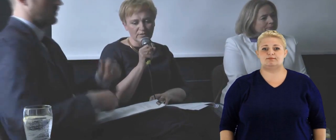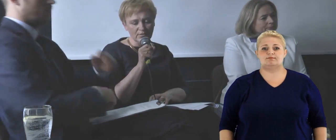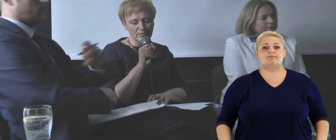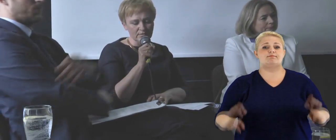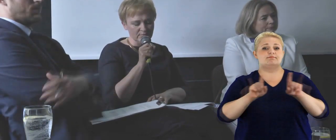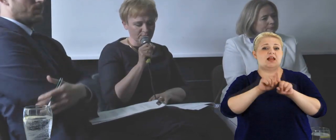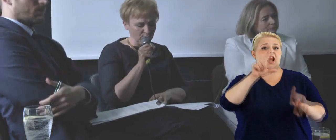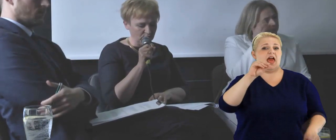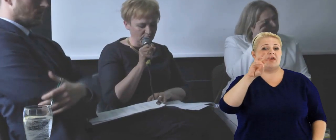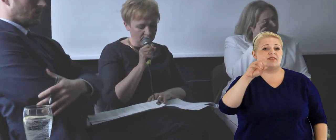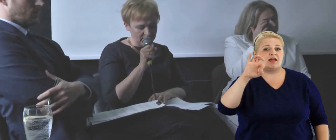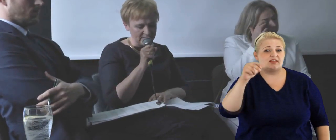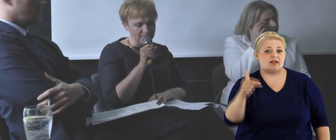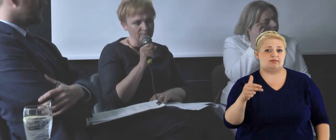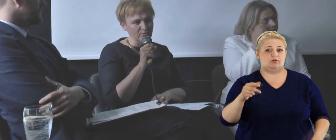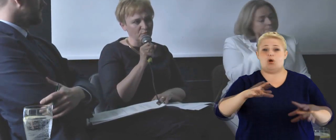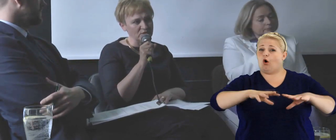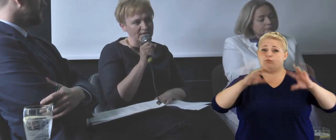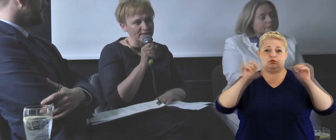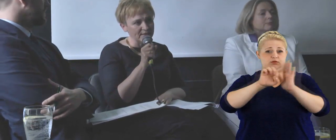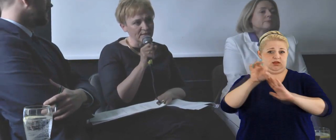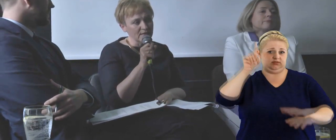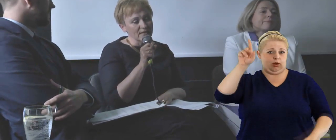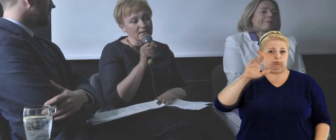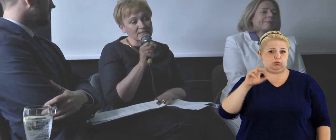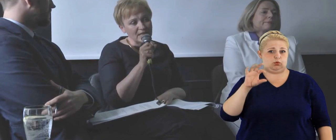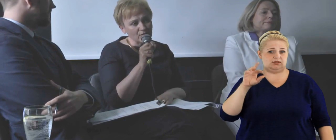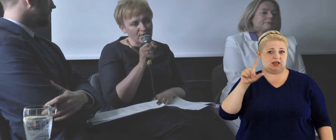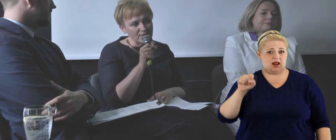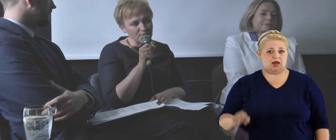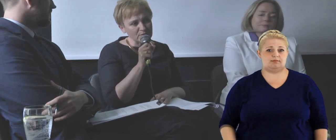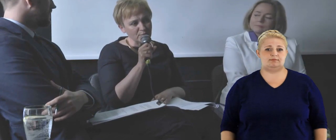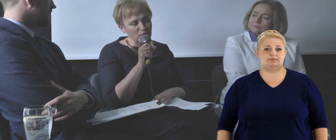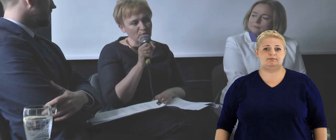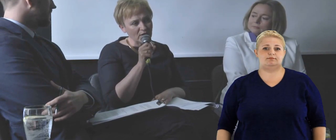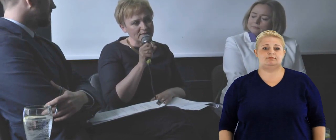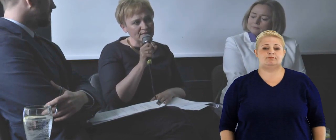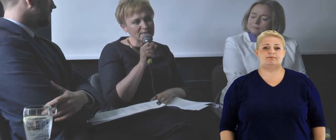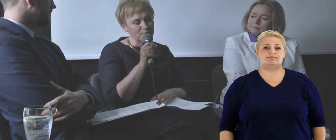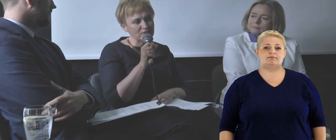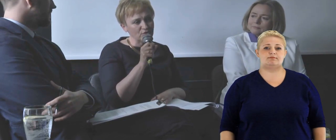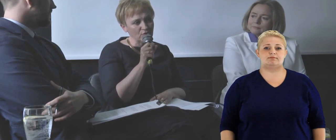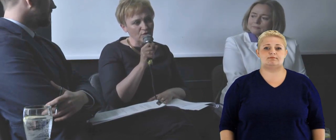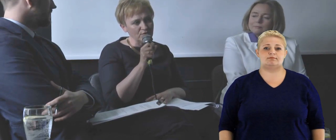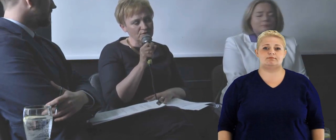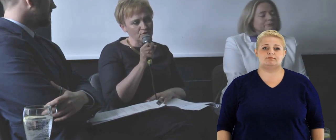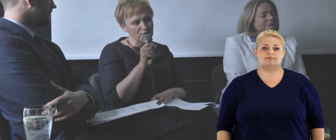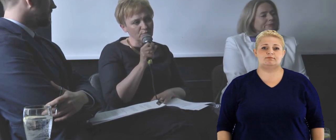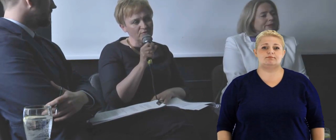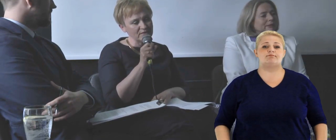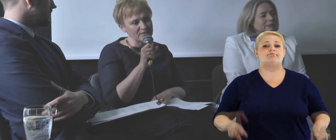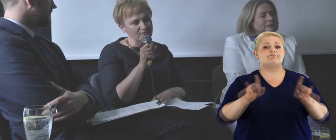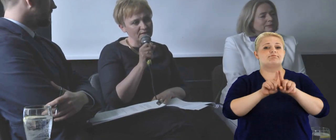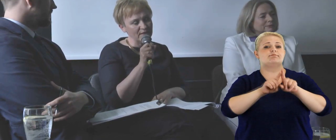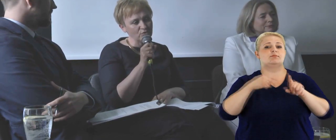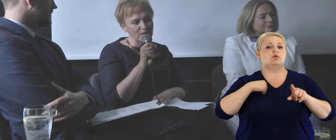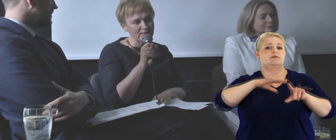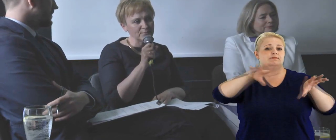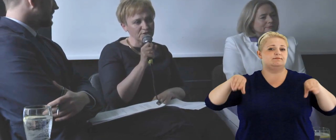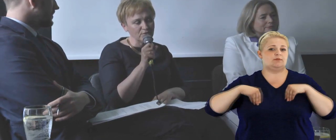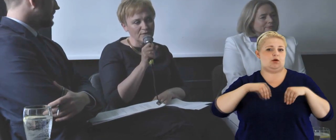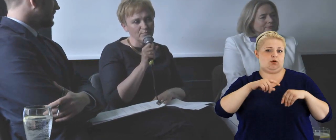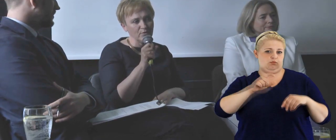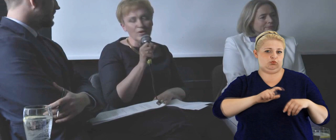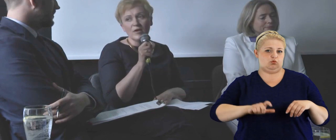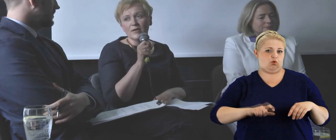jest w Brukseli. Startowaliśmy z biurem organizacji pozarządowych, co też było wskazywane jako